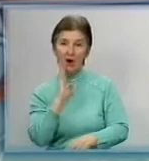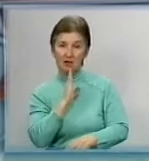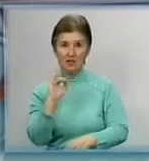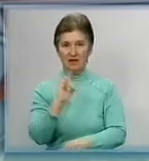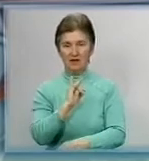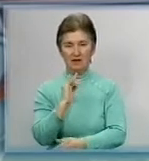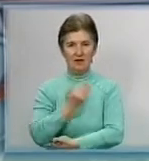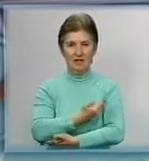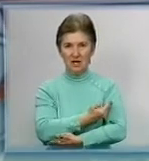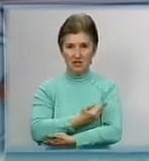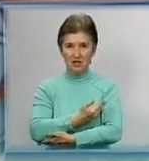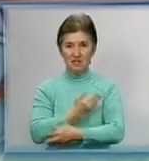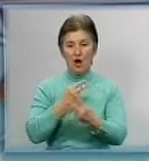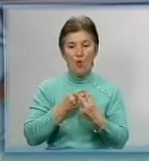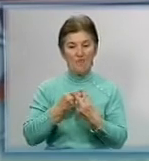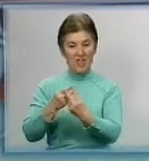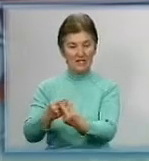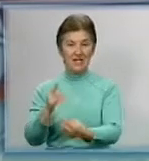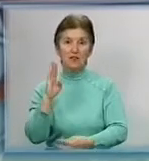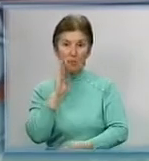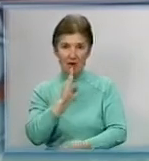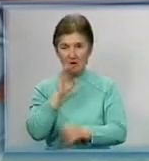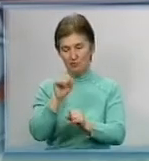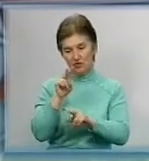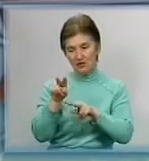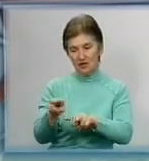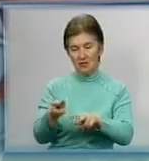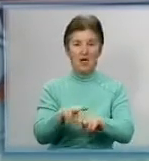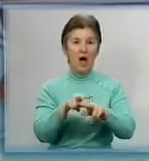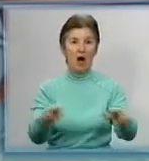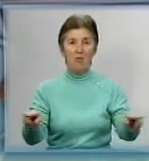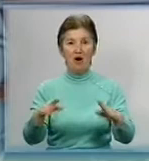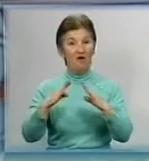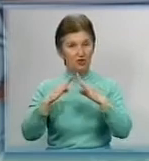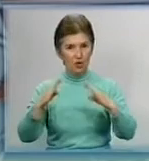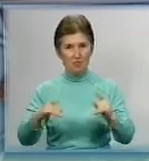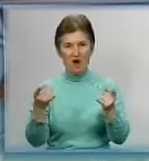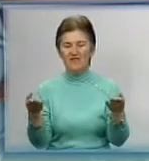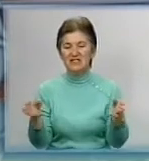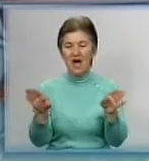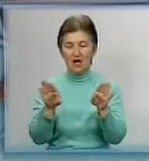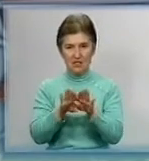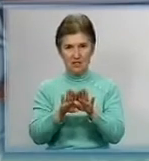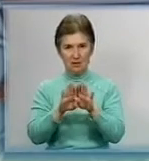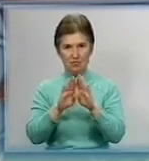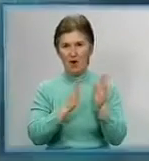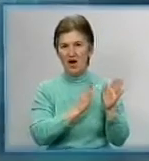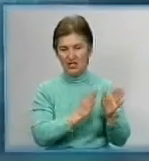Відтепер ув'язнені мами тут зможуть доглядати за своїм чадом, як вдома. Домашню кімнату в закритому режимі бачив Ігор Токар.